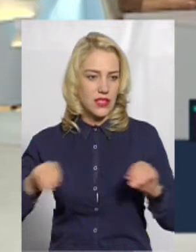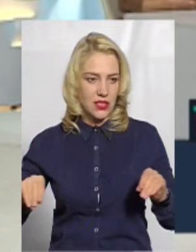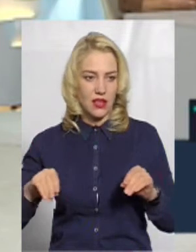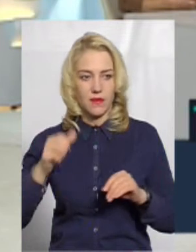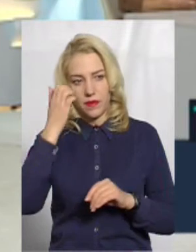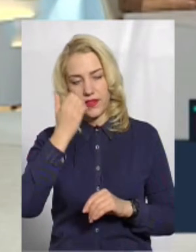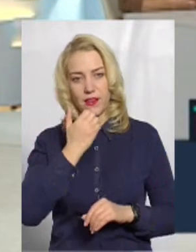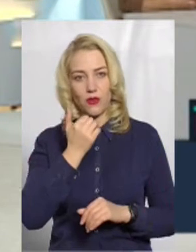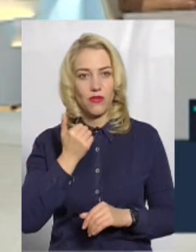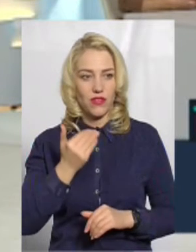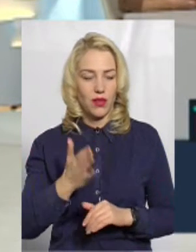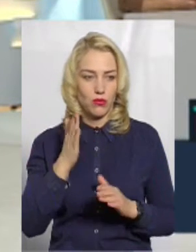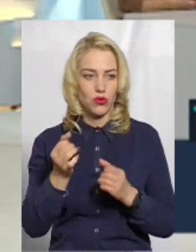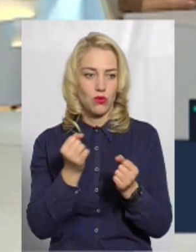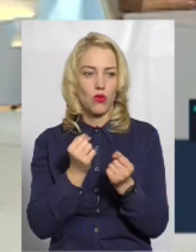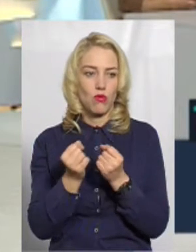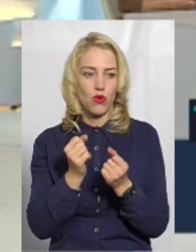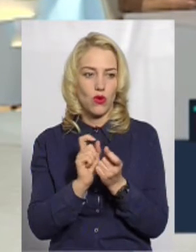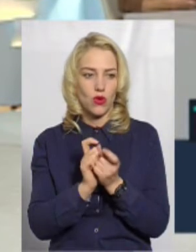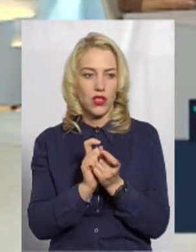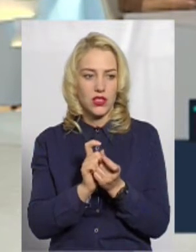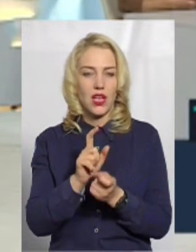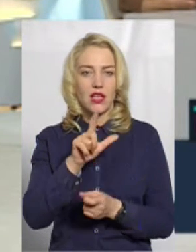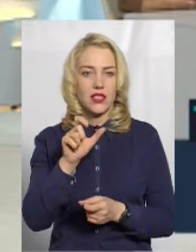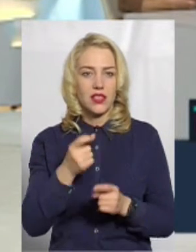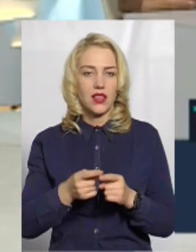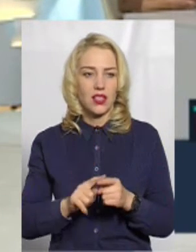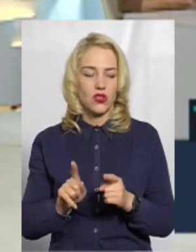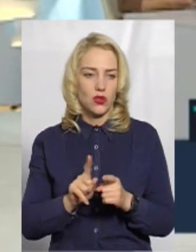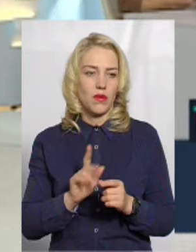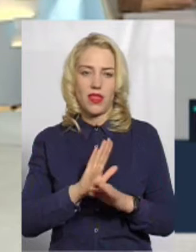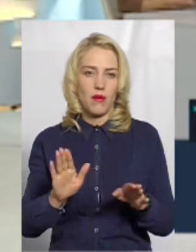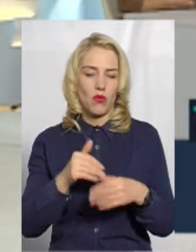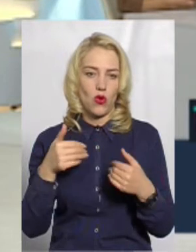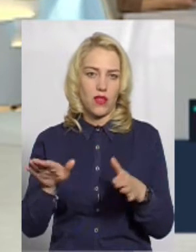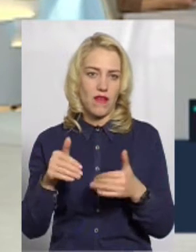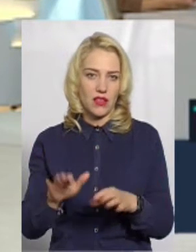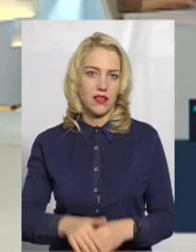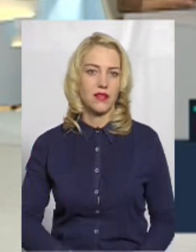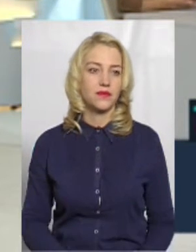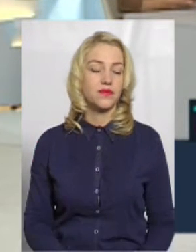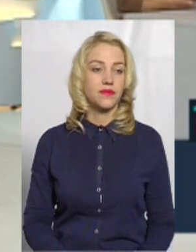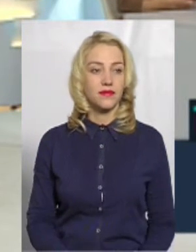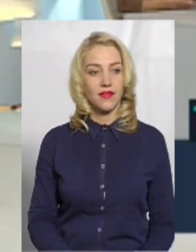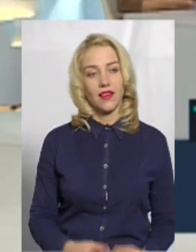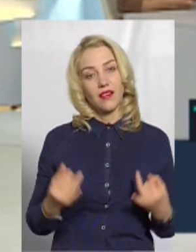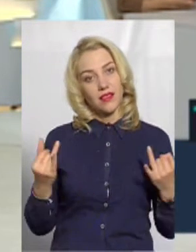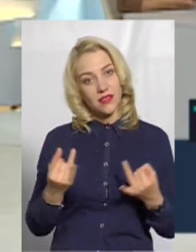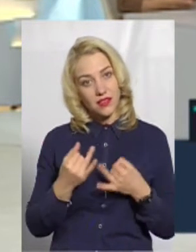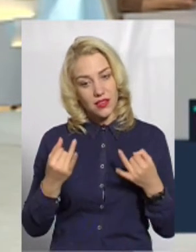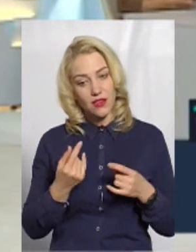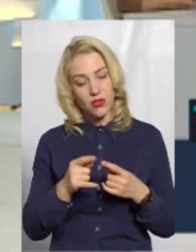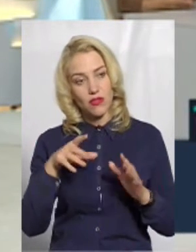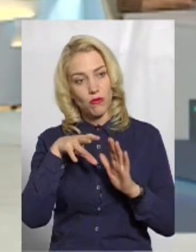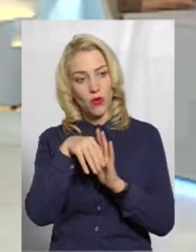Дякую вам. Будемо боротися за то, щоб не продавати. Дякую. Ми вам зрозуміли. А от цікаво. Оцей